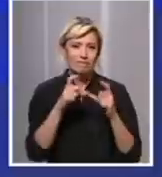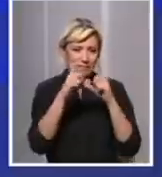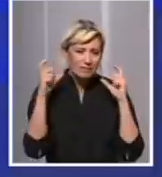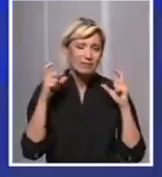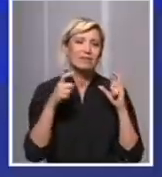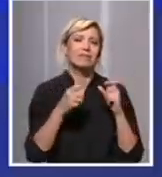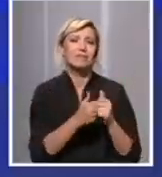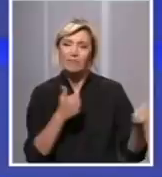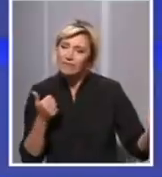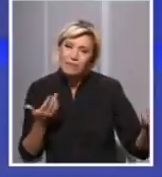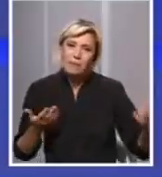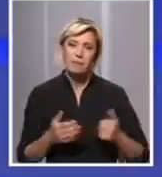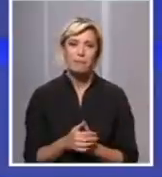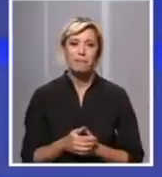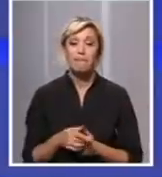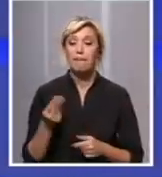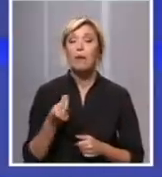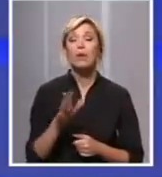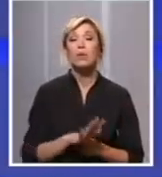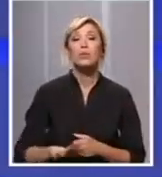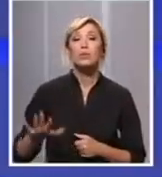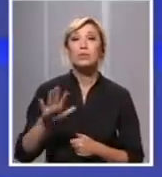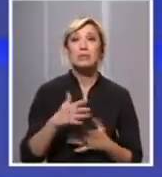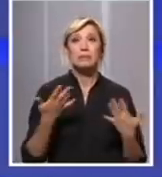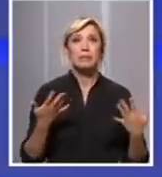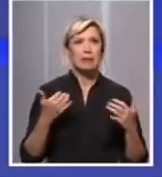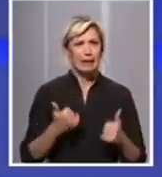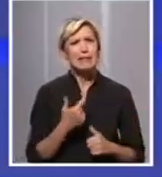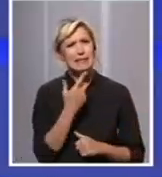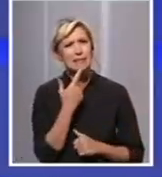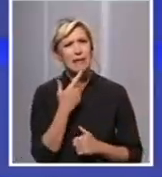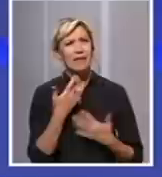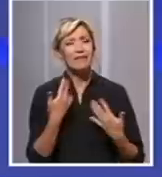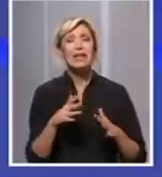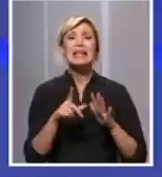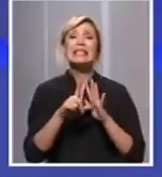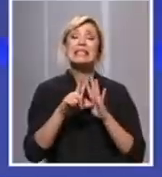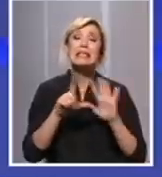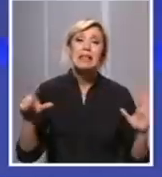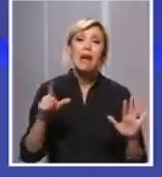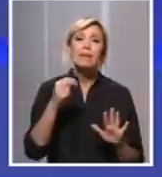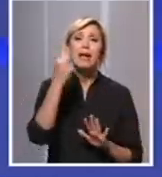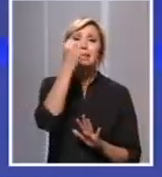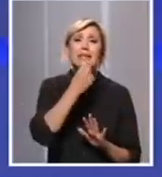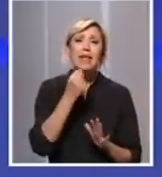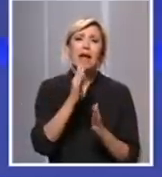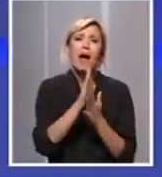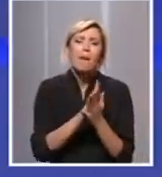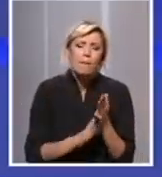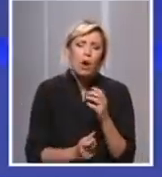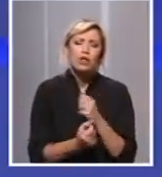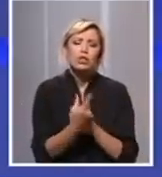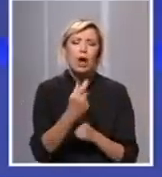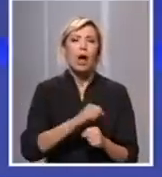o koronavirusu u Srbiji govorimo, evo danas je petak, tačno 17 nedelje ima, otkako je potvrđen prvi slučaj od 6.